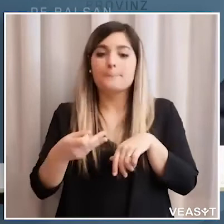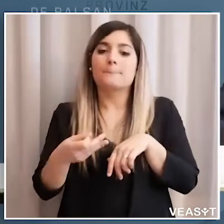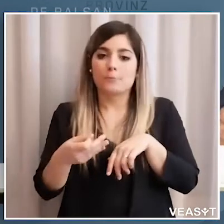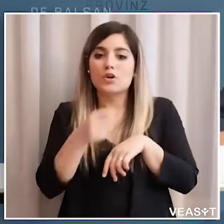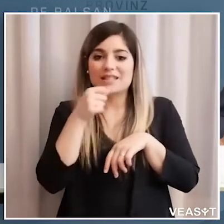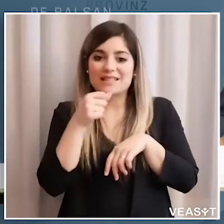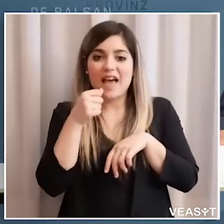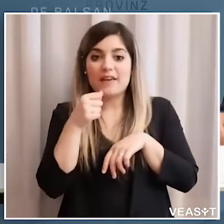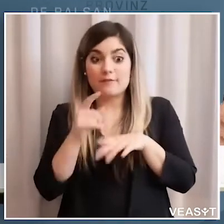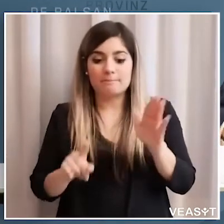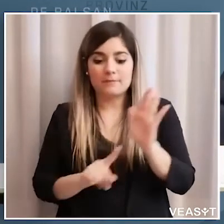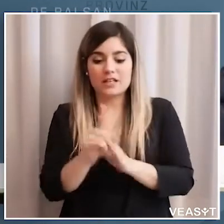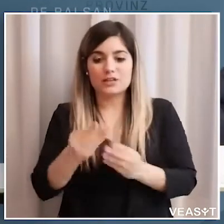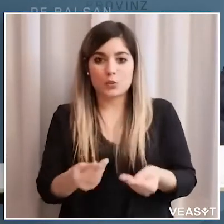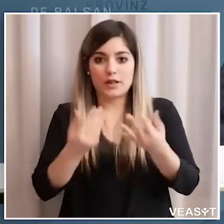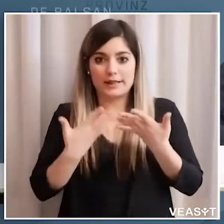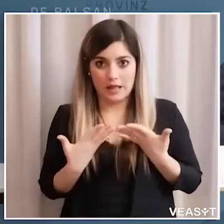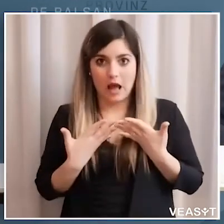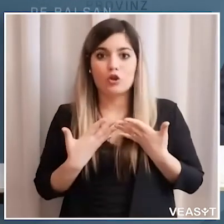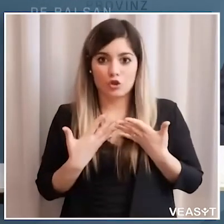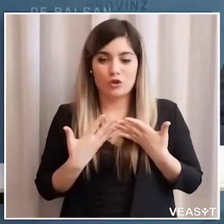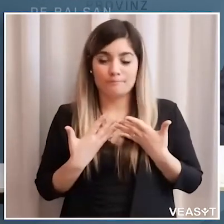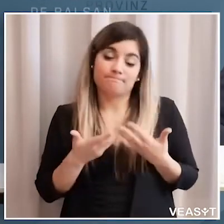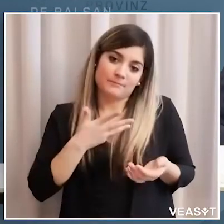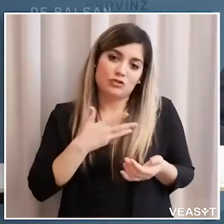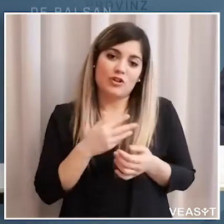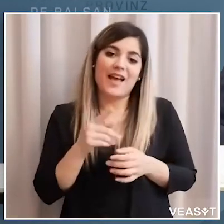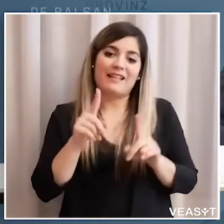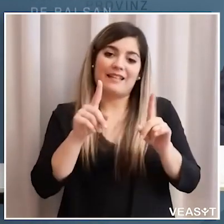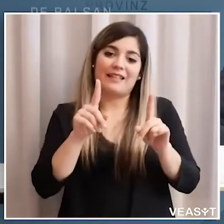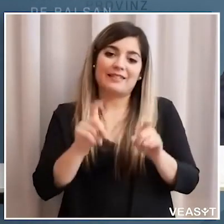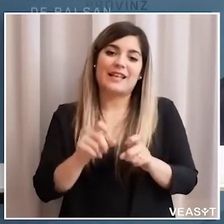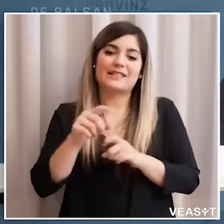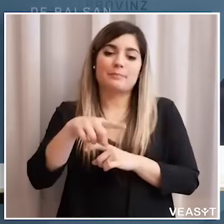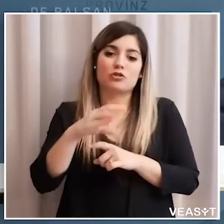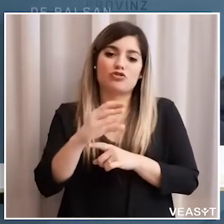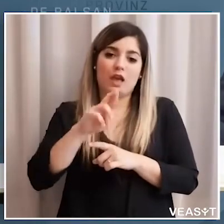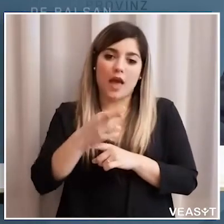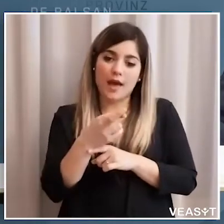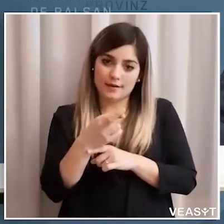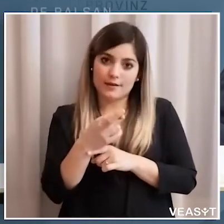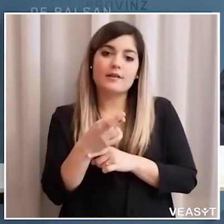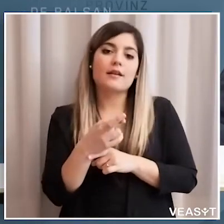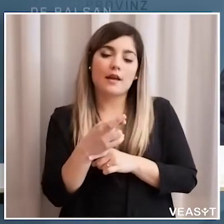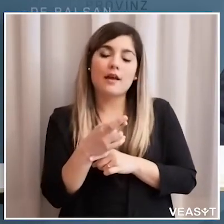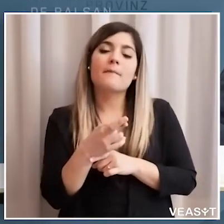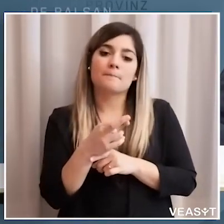cui si ha bisogno per avere il risultato del test ormai ci sono anche test PCR che diciamo